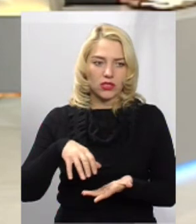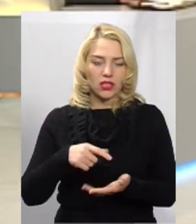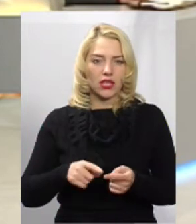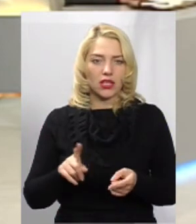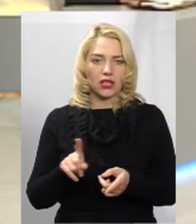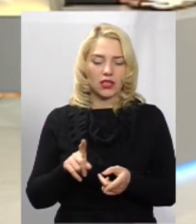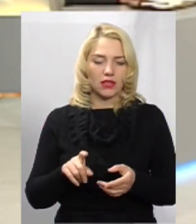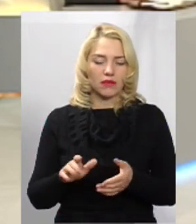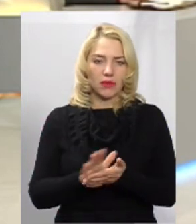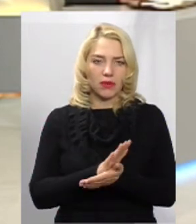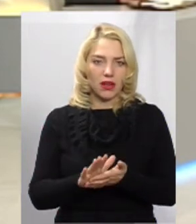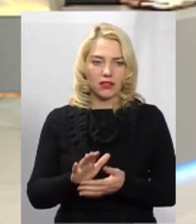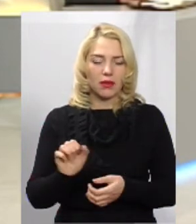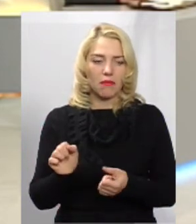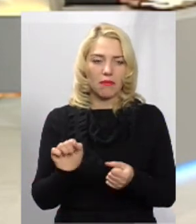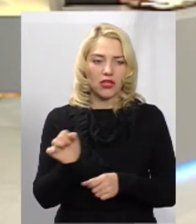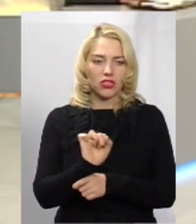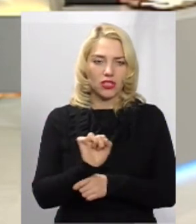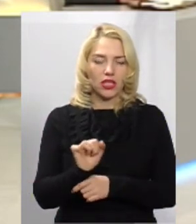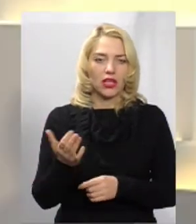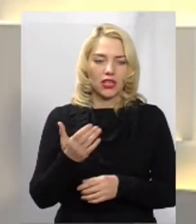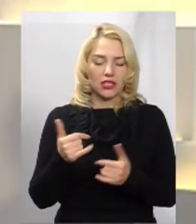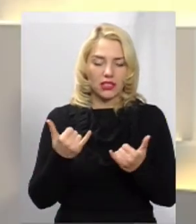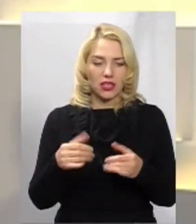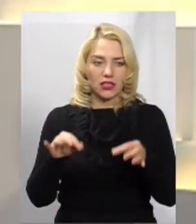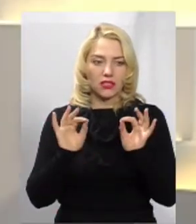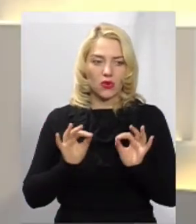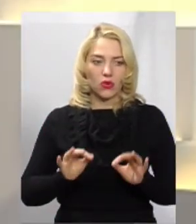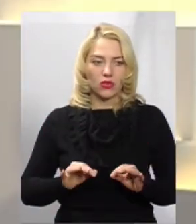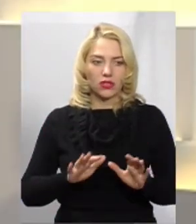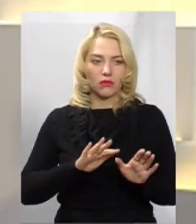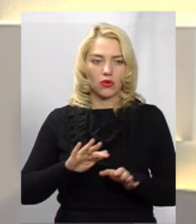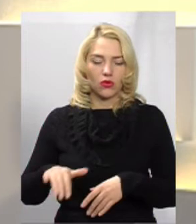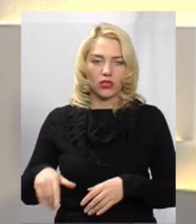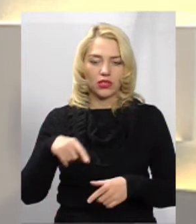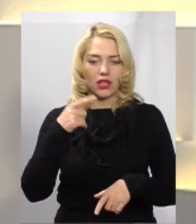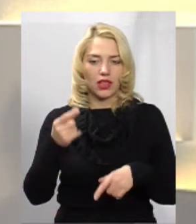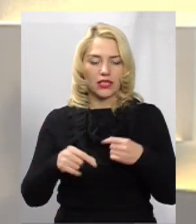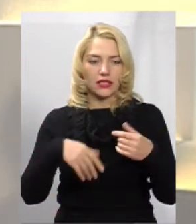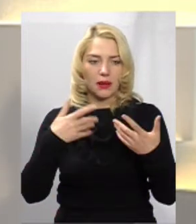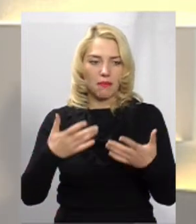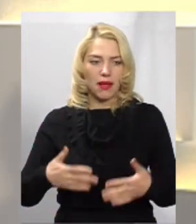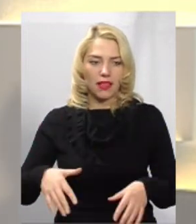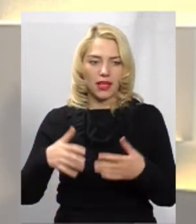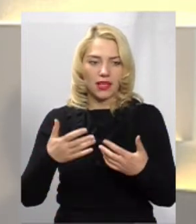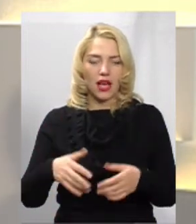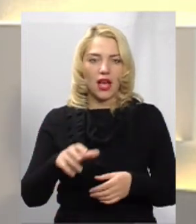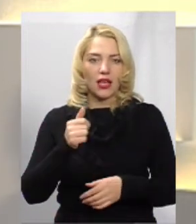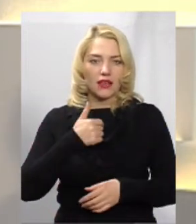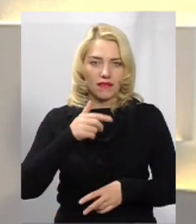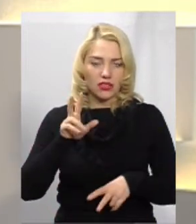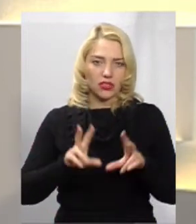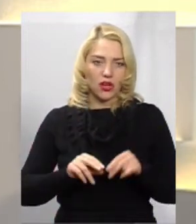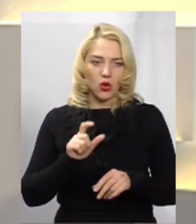підмітальні машини і, в принципі, зараз осінь проходить, листя падає, але вулиці у нас, вважаю,